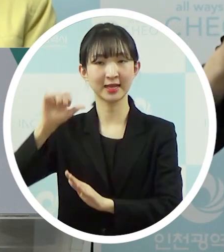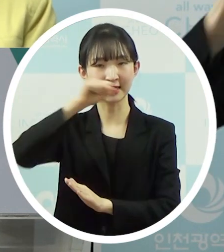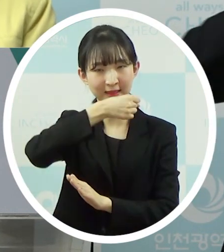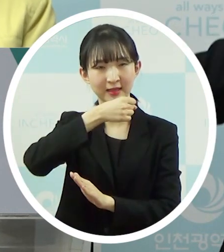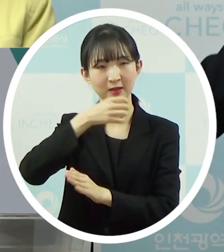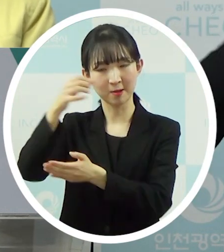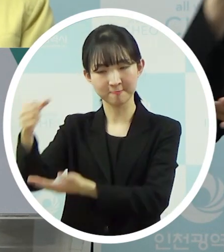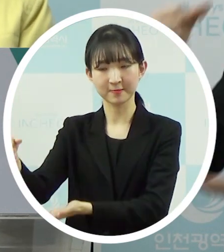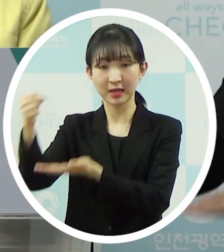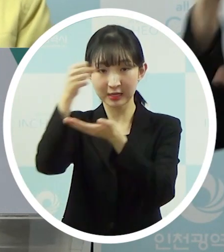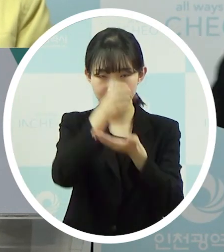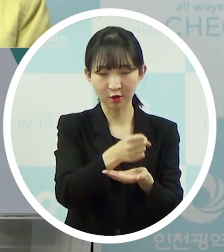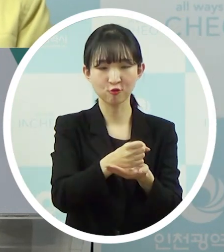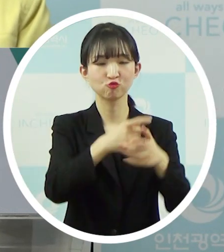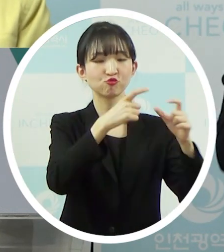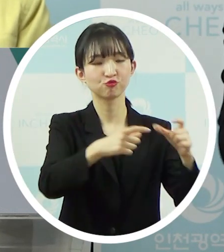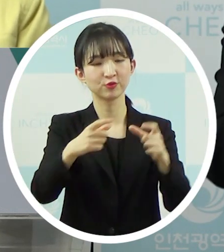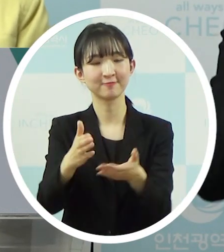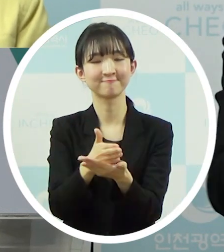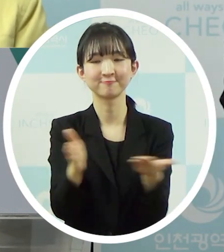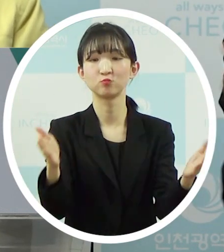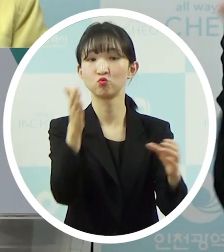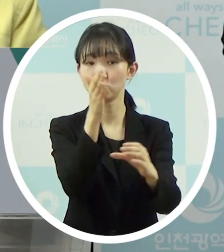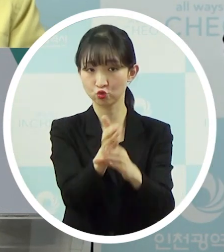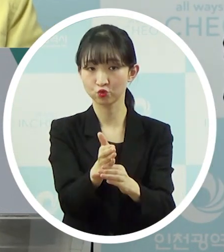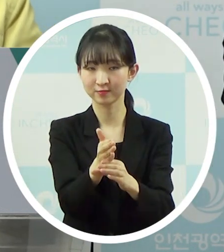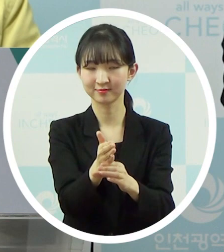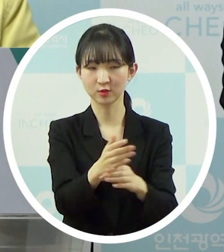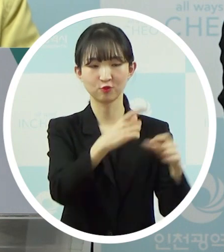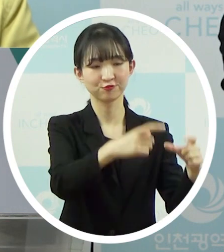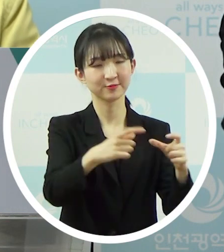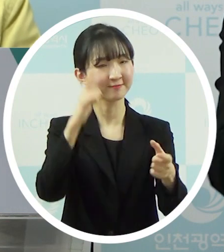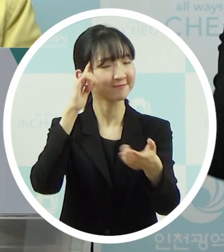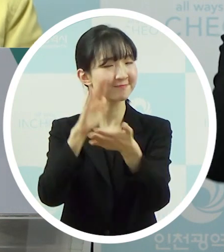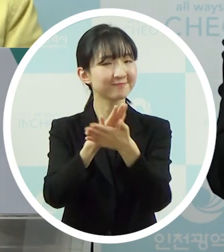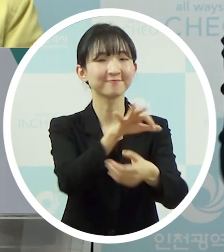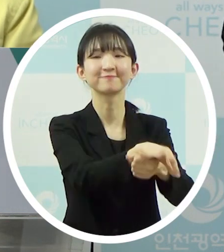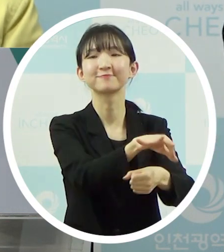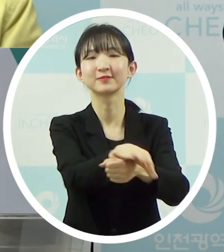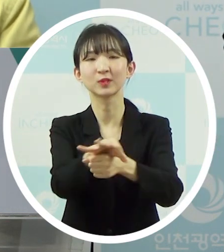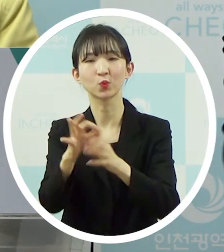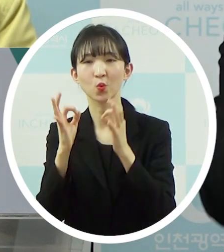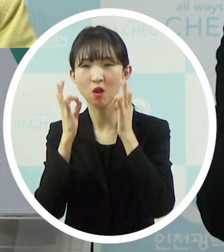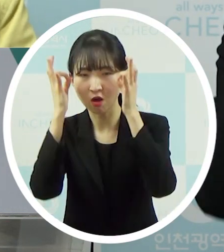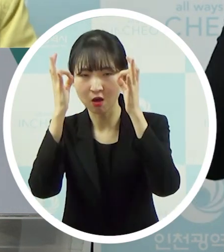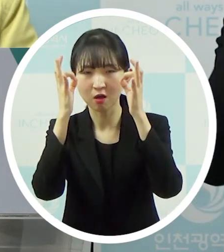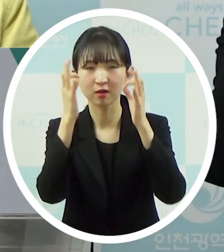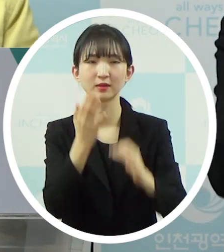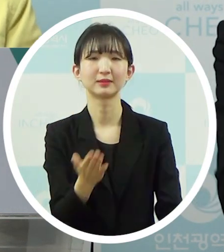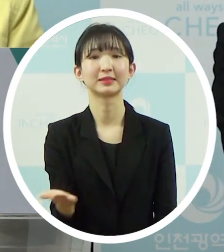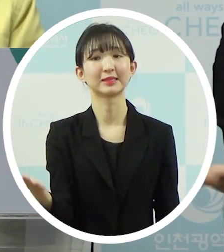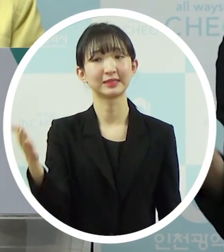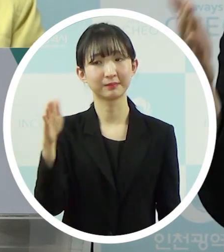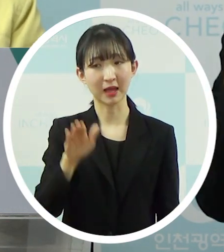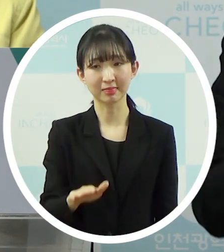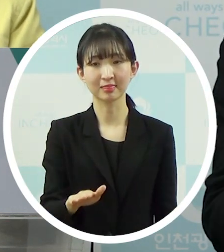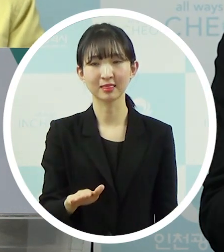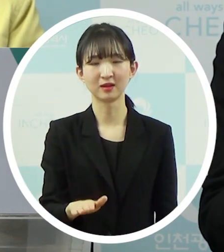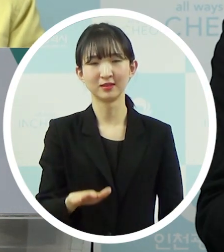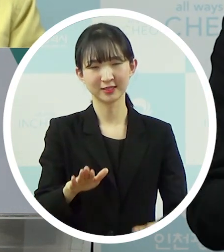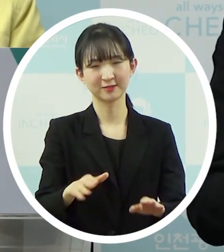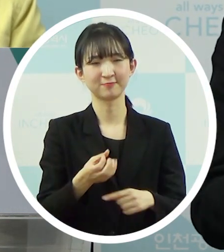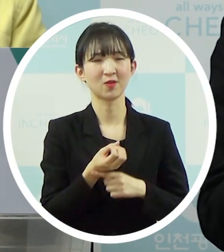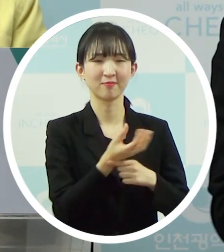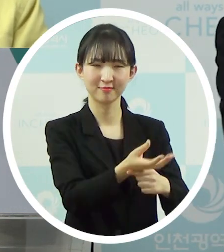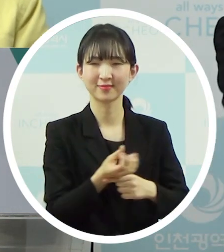지금 교보를 하고 있고요. 군구에서 구매를 하려고 하고 있는데 아시는 것처럼 지금 현재 조달이